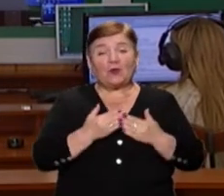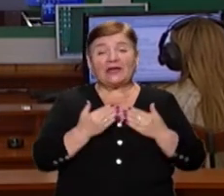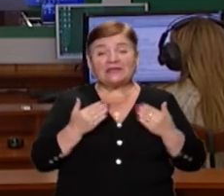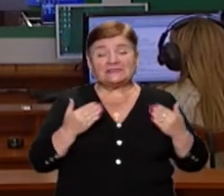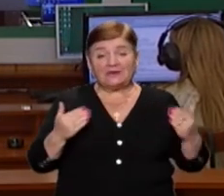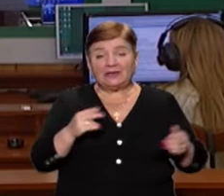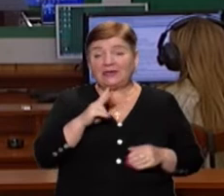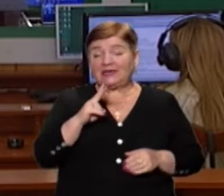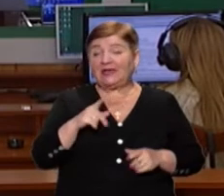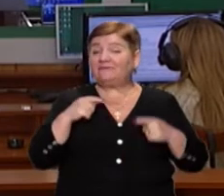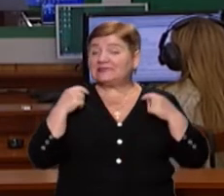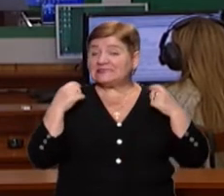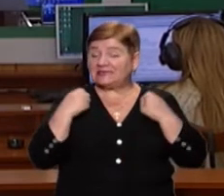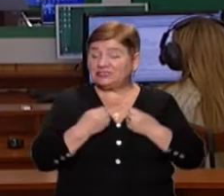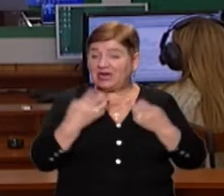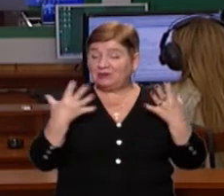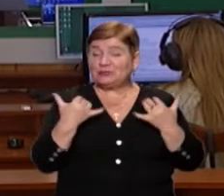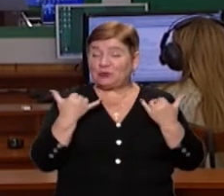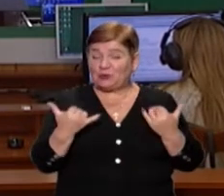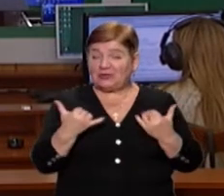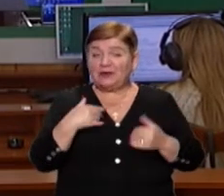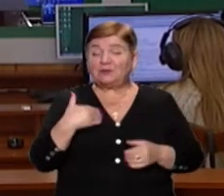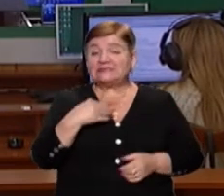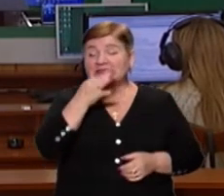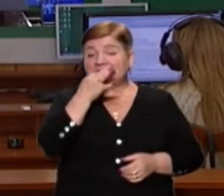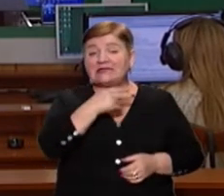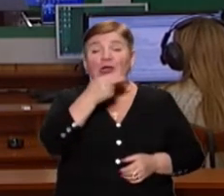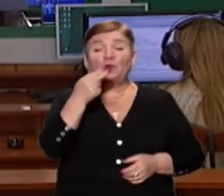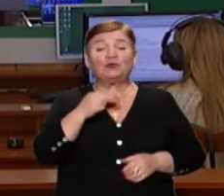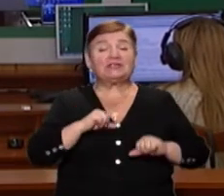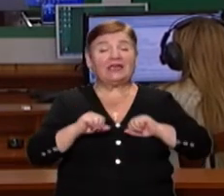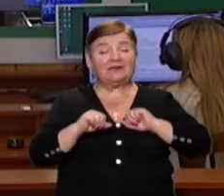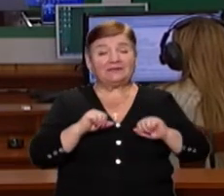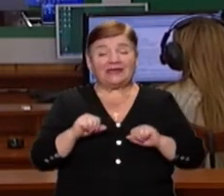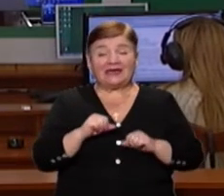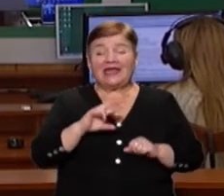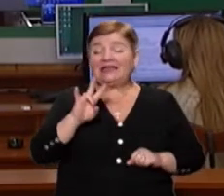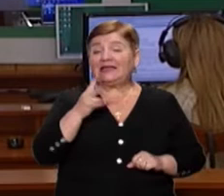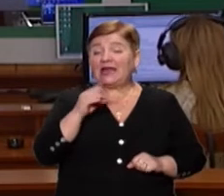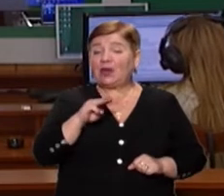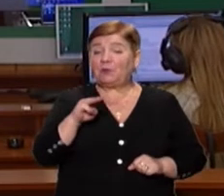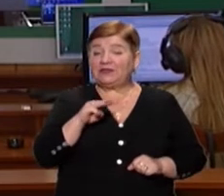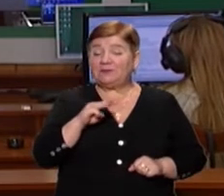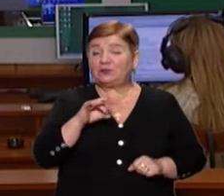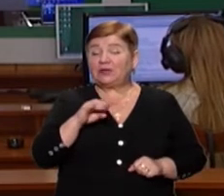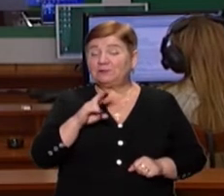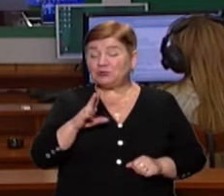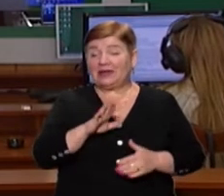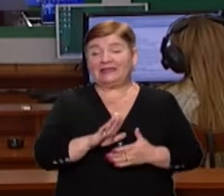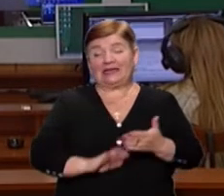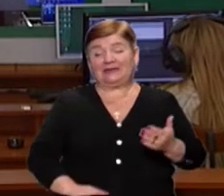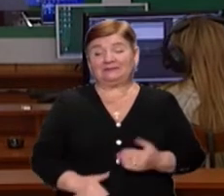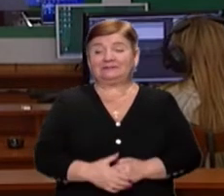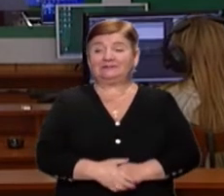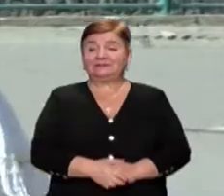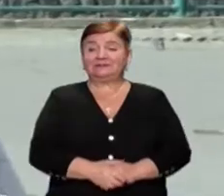вишиванки, який відзначають цьогоріч сьогодні, розповіла художня керівниця колективу Наталія Петій-Потопчук. Більше про це в сюжеті Марії